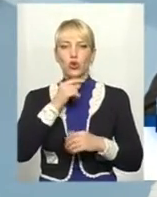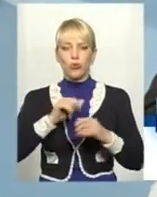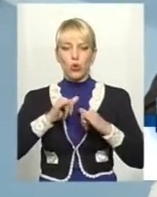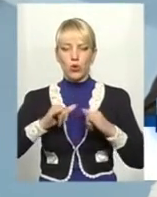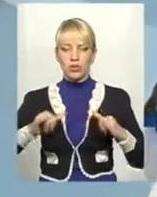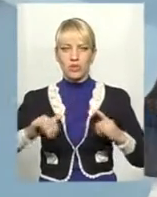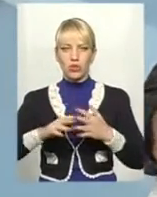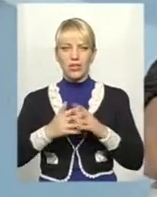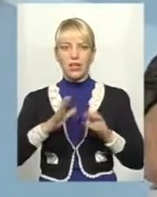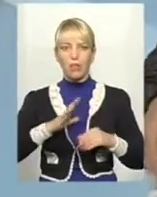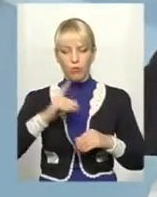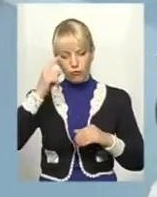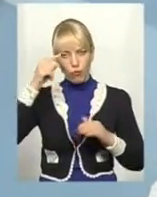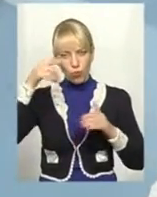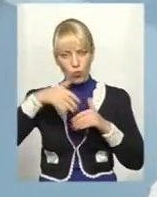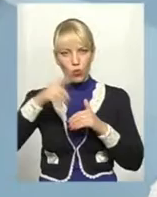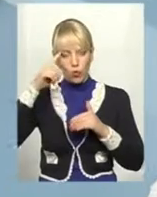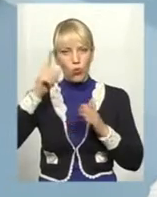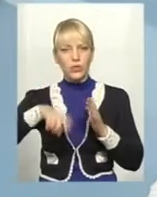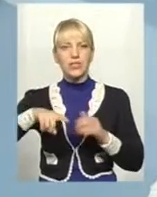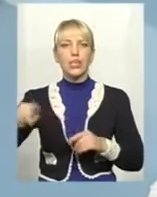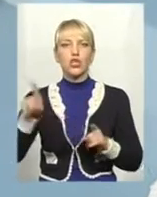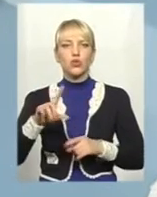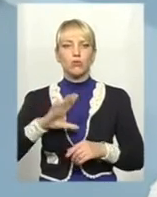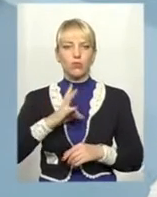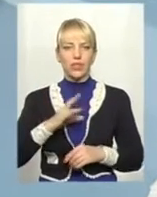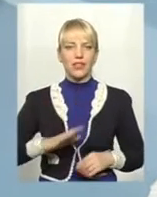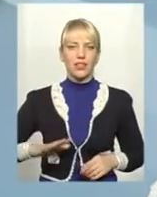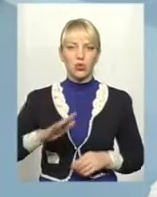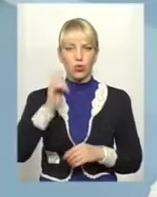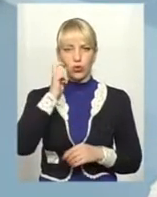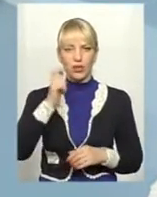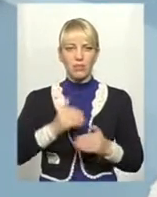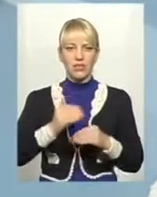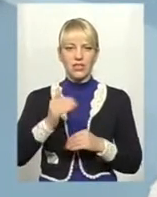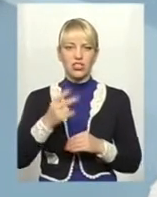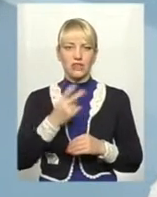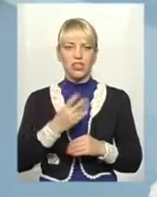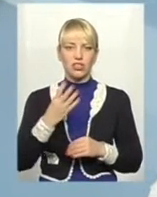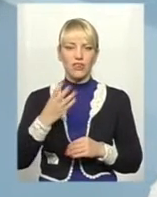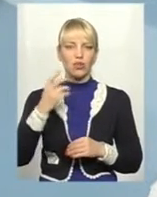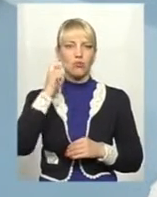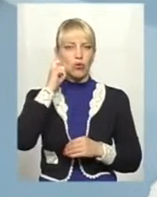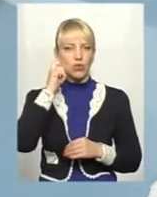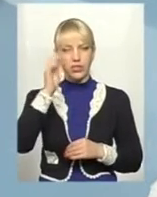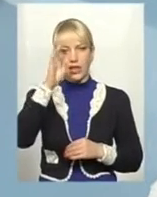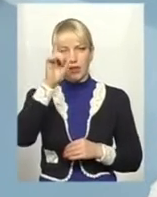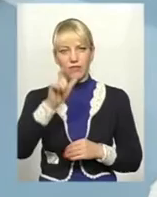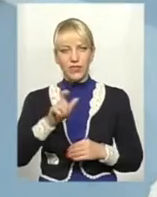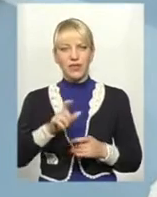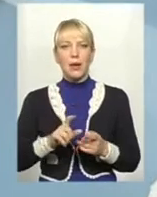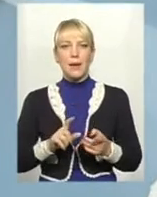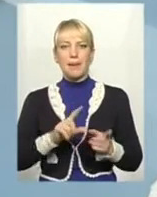курсі, що проходить на території України. Пізніше, вже в 24-му році, він переїхав,